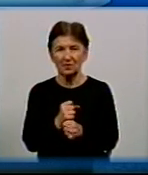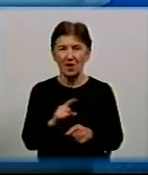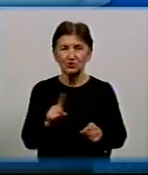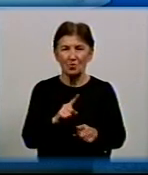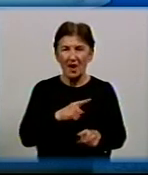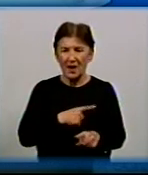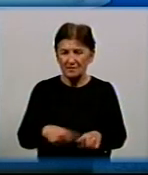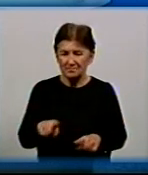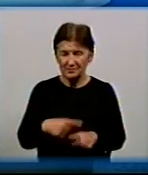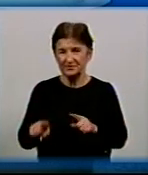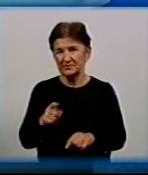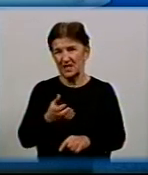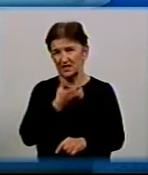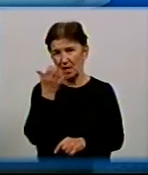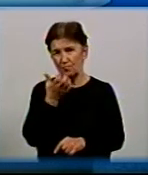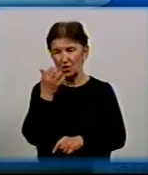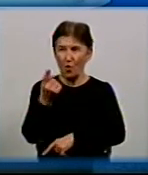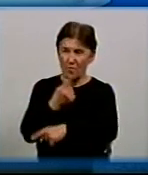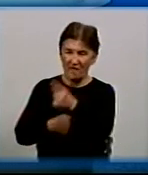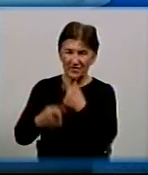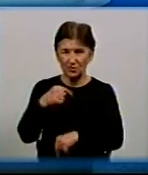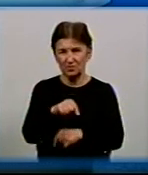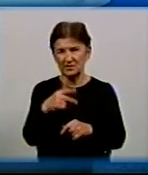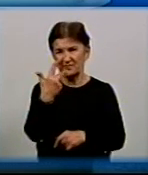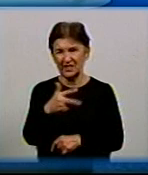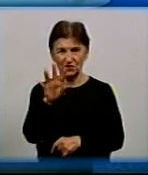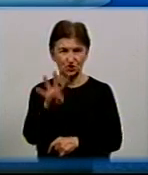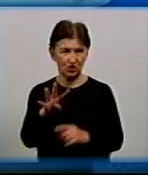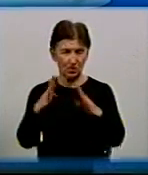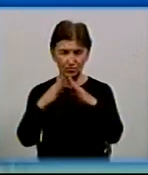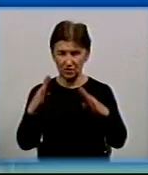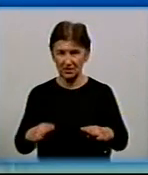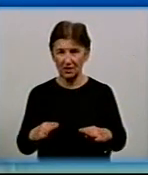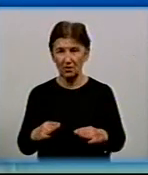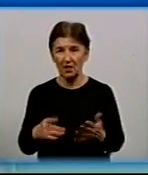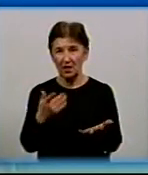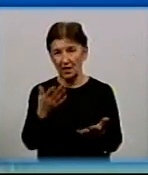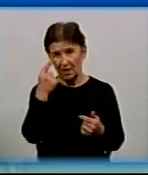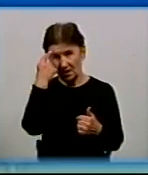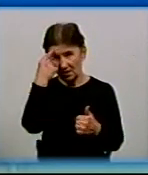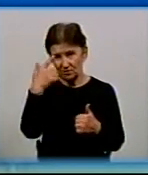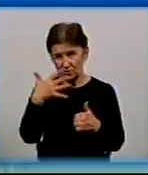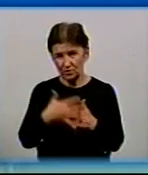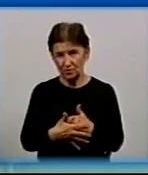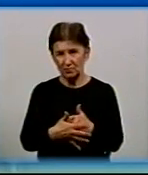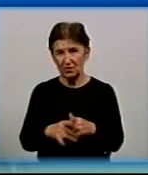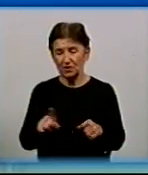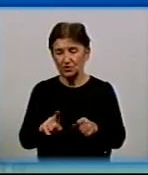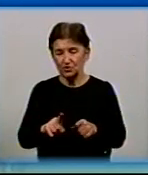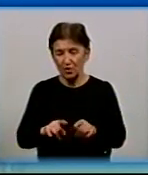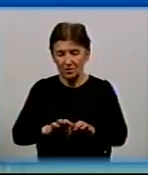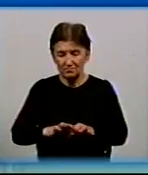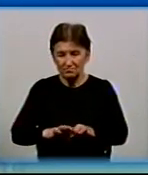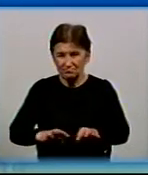повернулося в ось ці 34 будинки або менше, якщо вже їх менше. Бачите, зрозуміло, що мережа дуже застаріла. 60